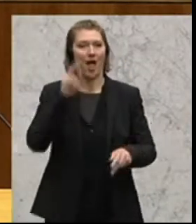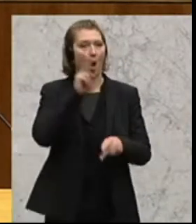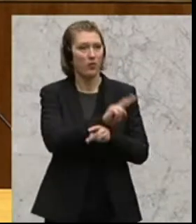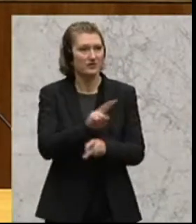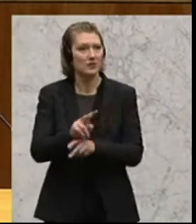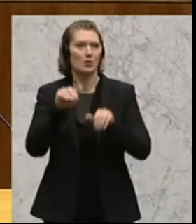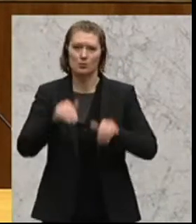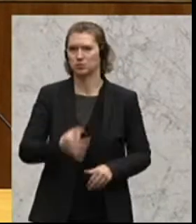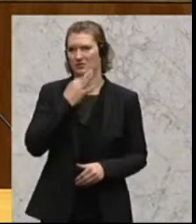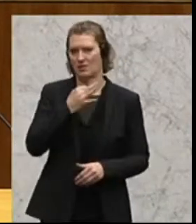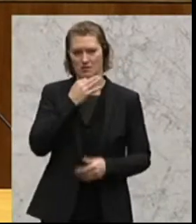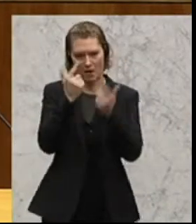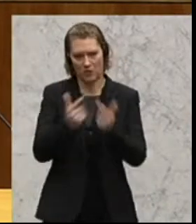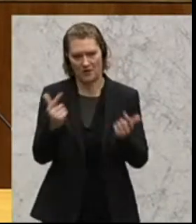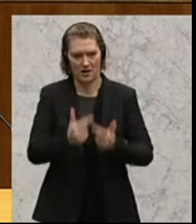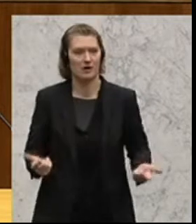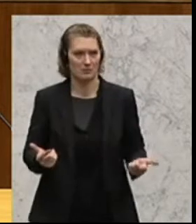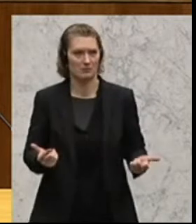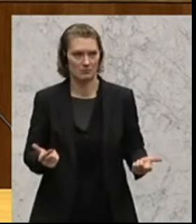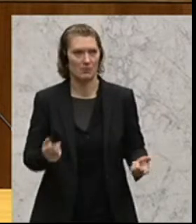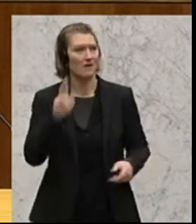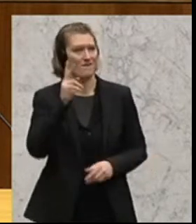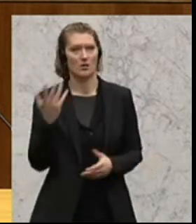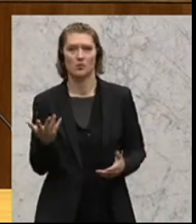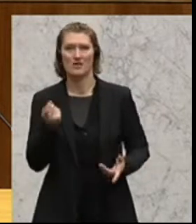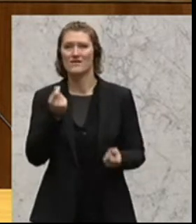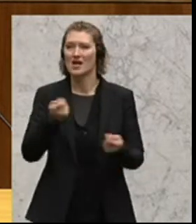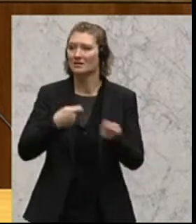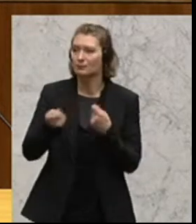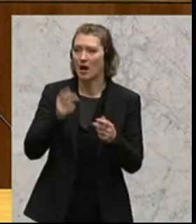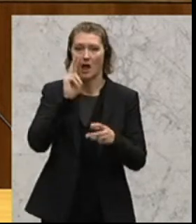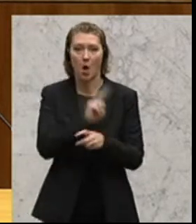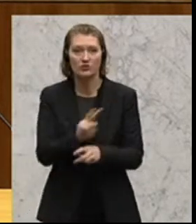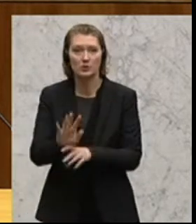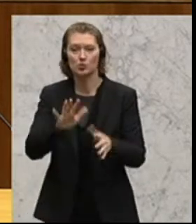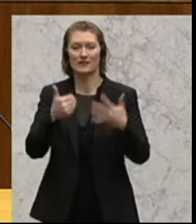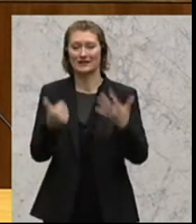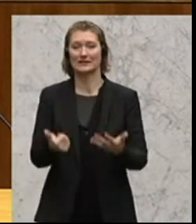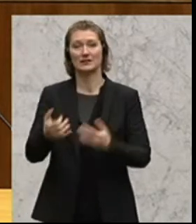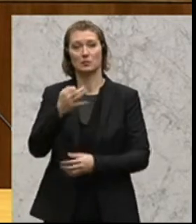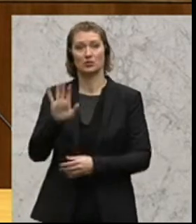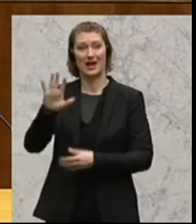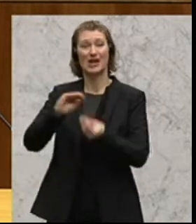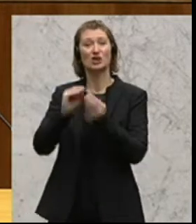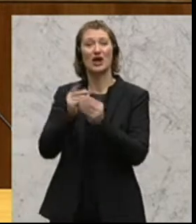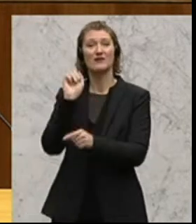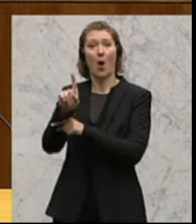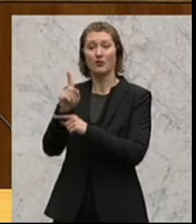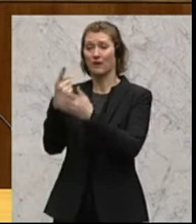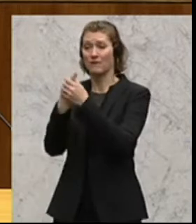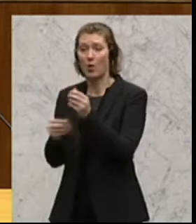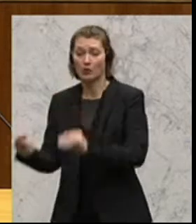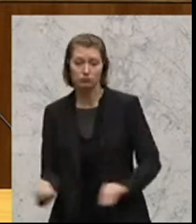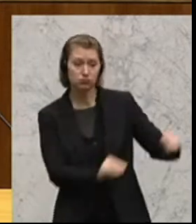angehen müssen, weil wenn die Finanzmarktaufsicht etwa 60 Prozent ihres Geschäftsvolumen verliert, nämlich an die